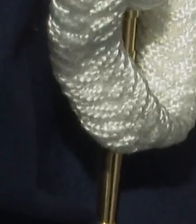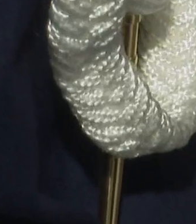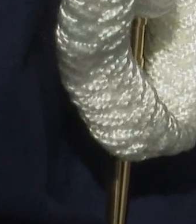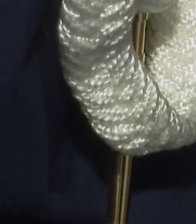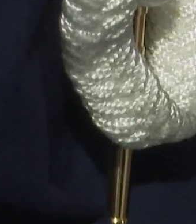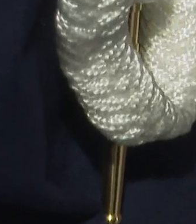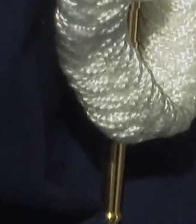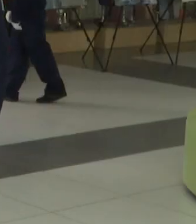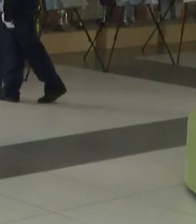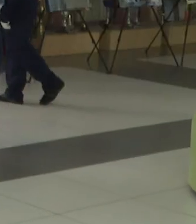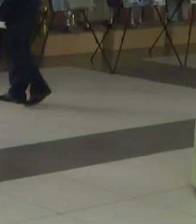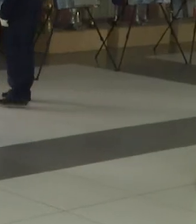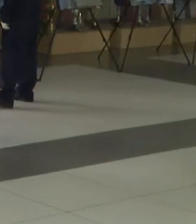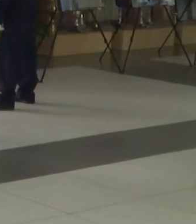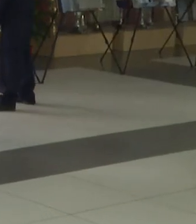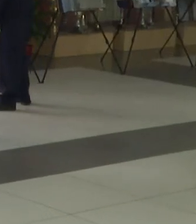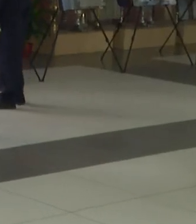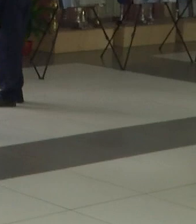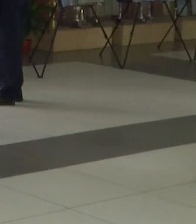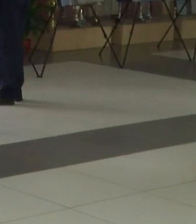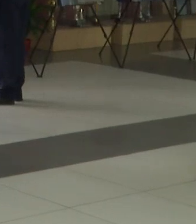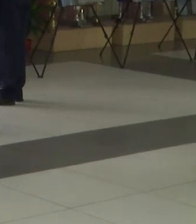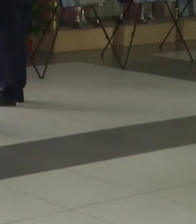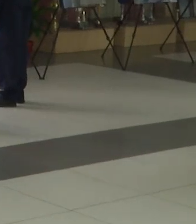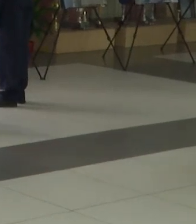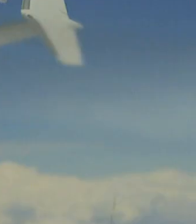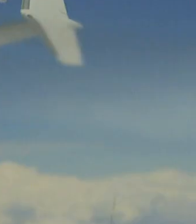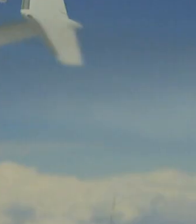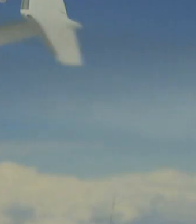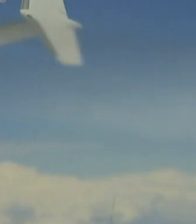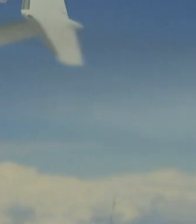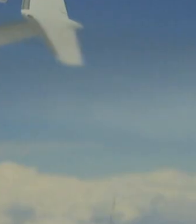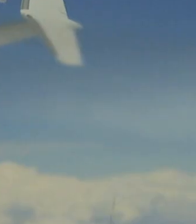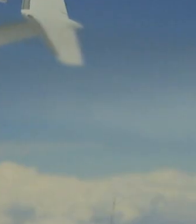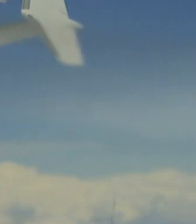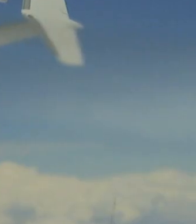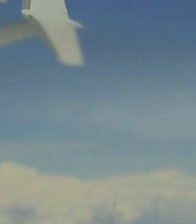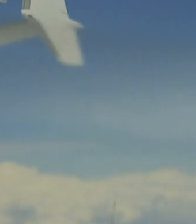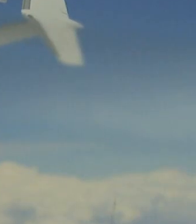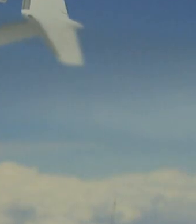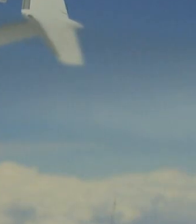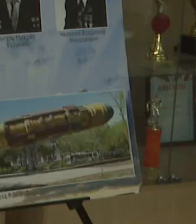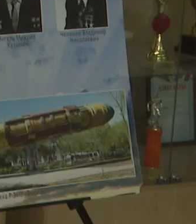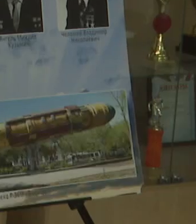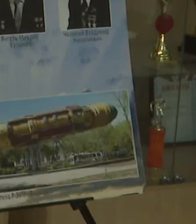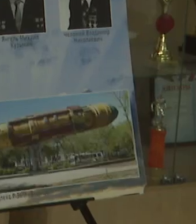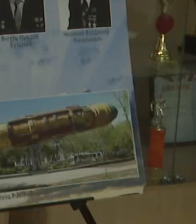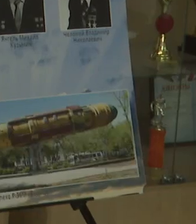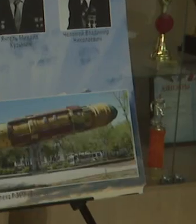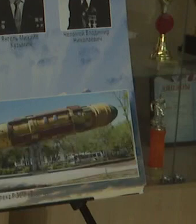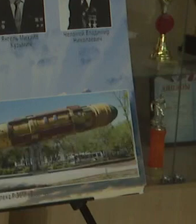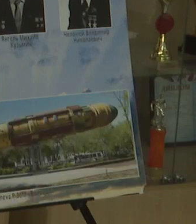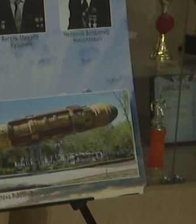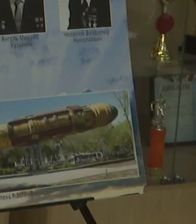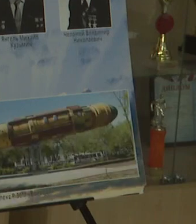юноши авиация пока только любимое увлечение. Но в клубе есть и ребята, которые уже твердо знают, что покорение неба несомненно